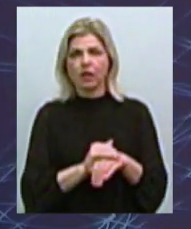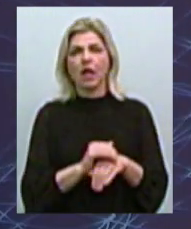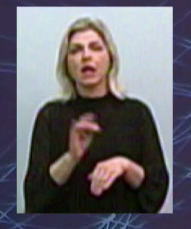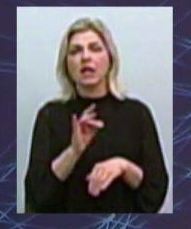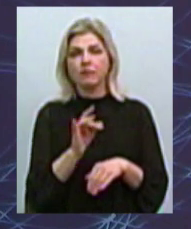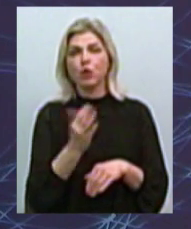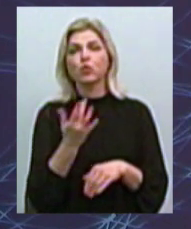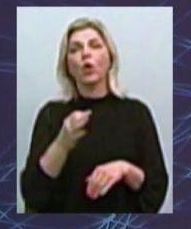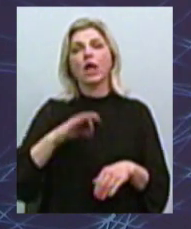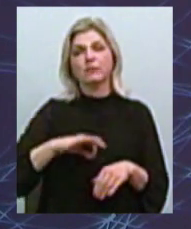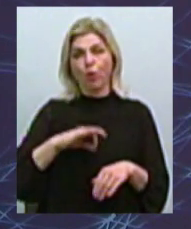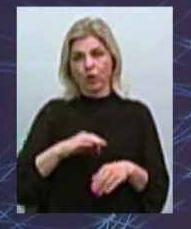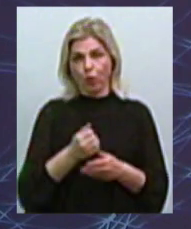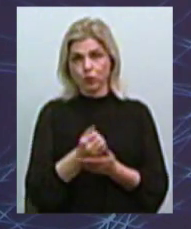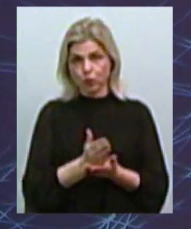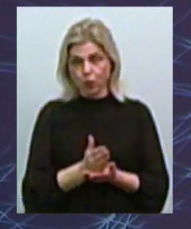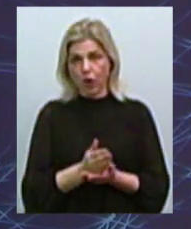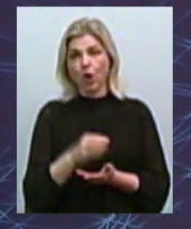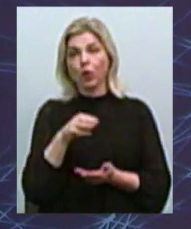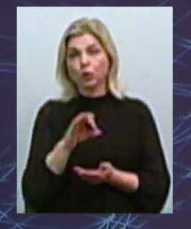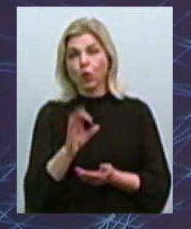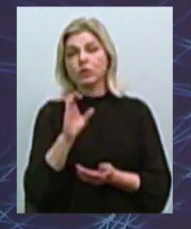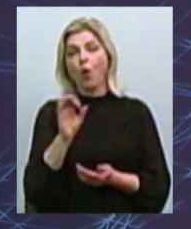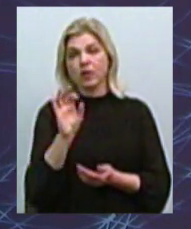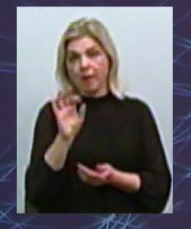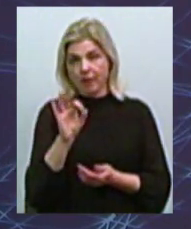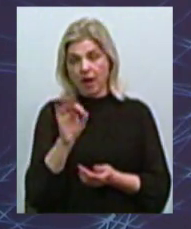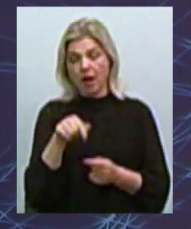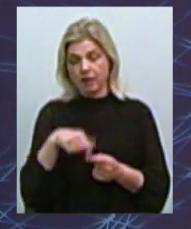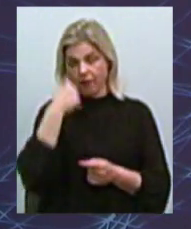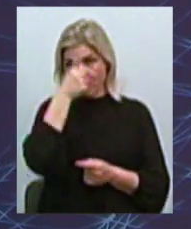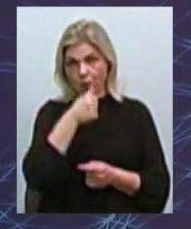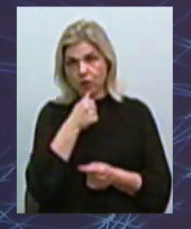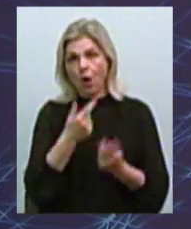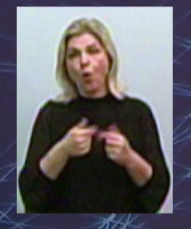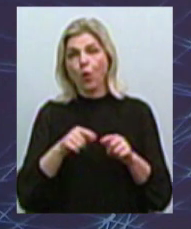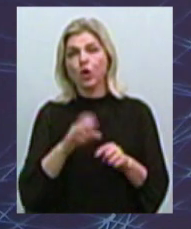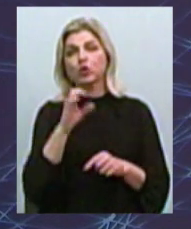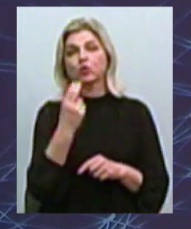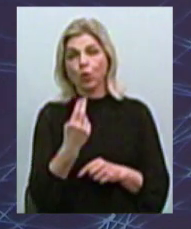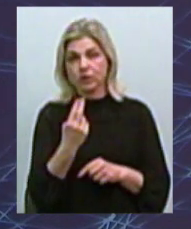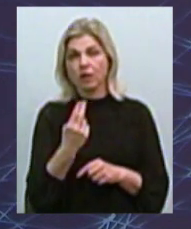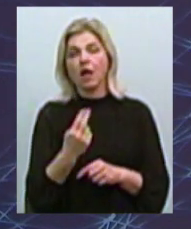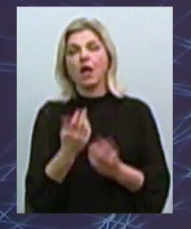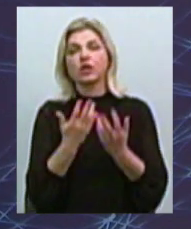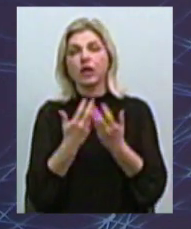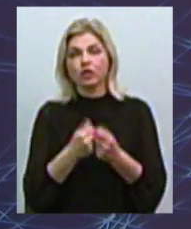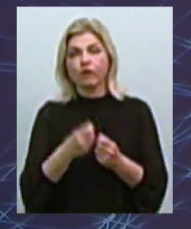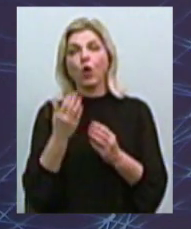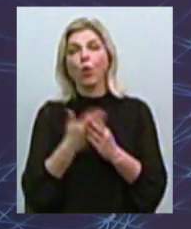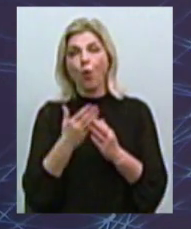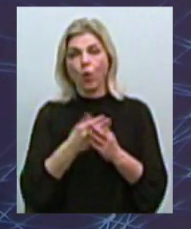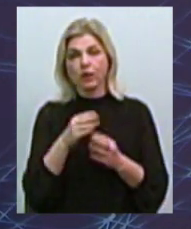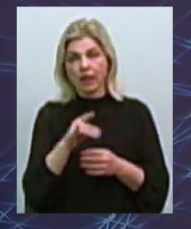услуг, то с октября этого года органы соцзащиты насчитывают льготы нашим